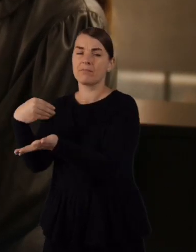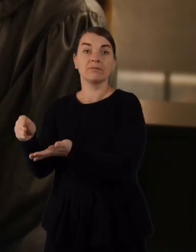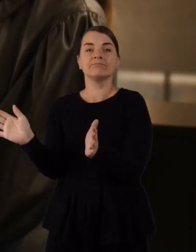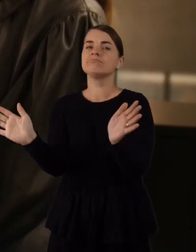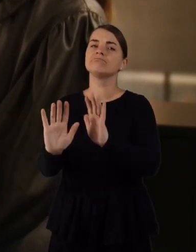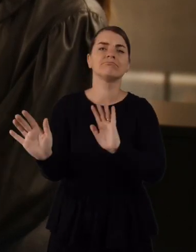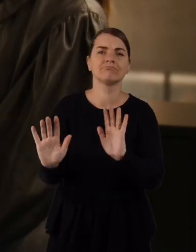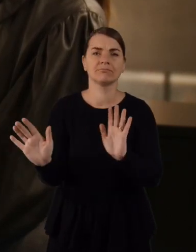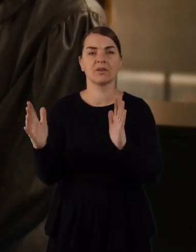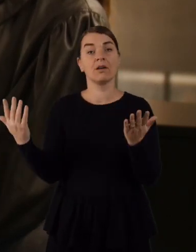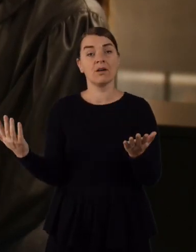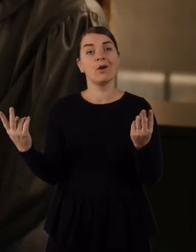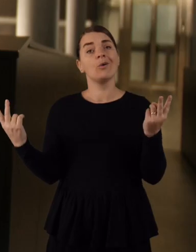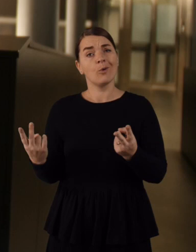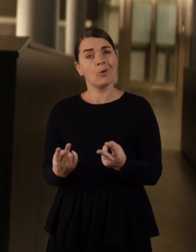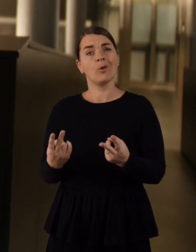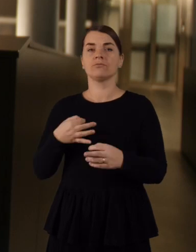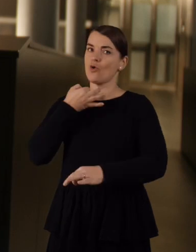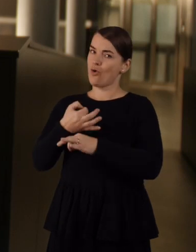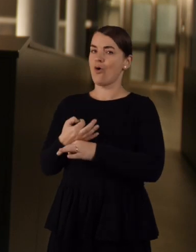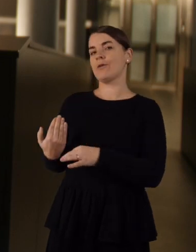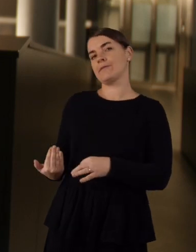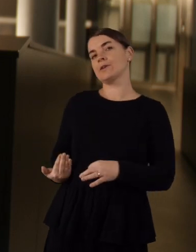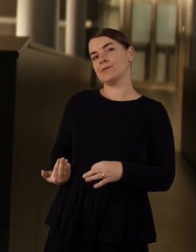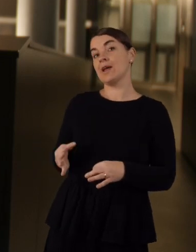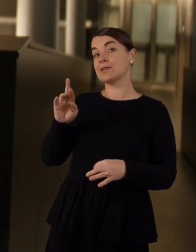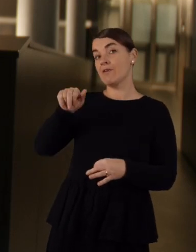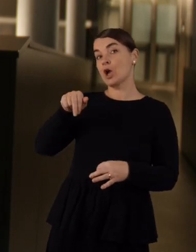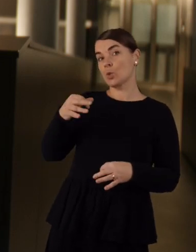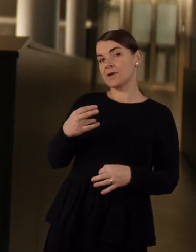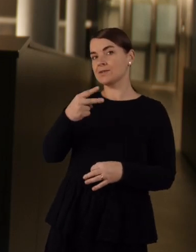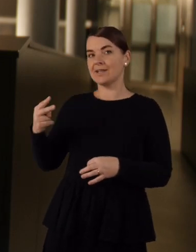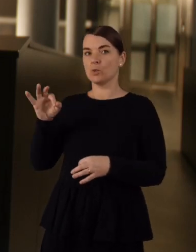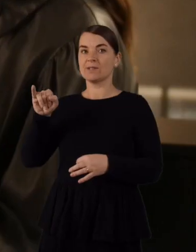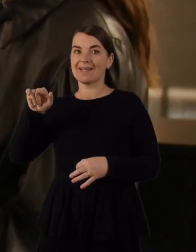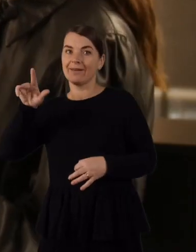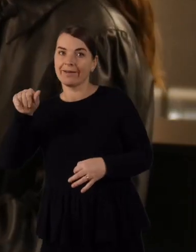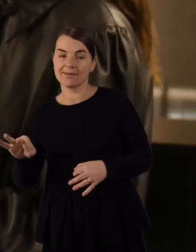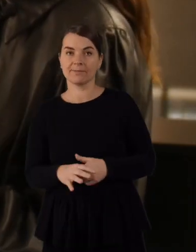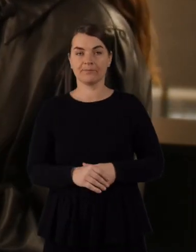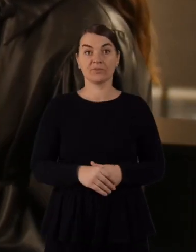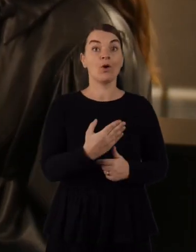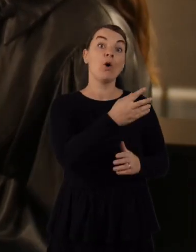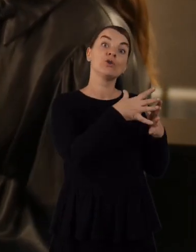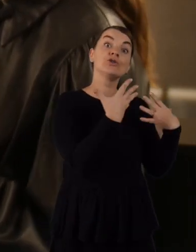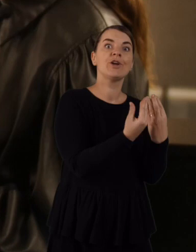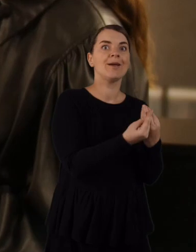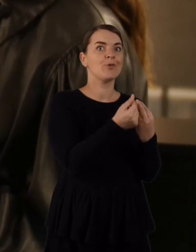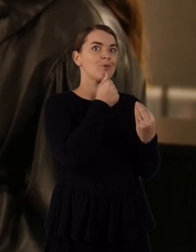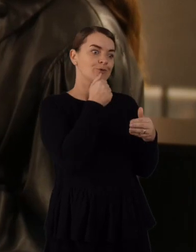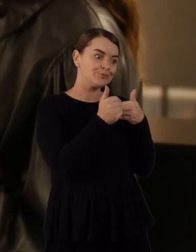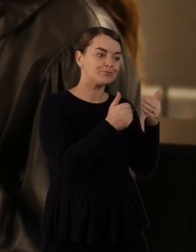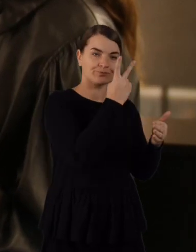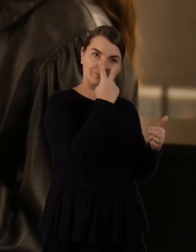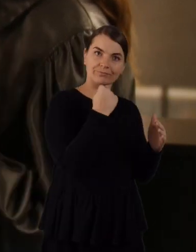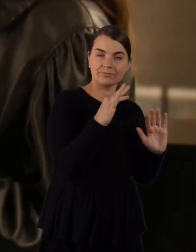pirkti bet ką, turėti daug. Mums reikia saikingai gyventi, vat tvarumas yra saikas, turėti saiką. Ar turite šeimoje įpročius,